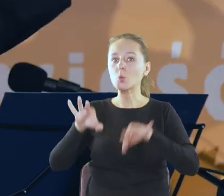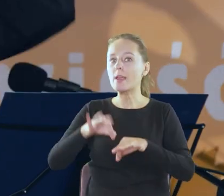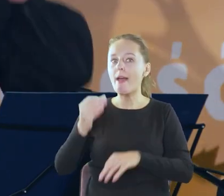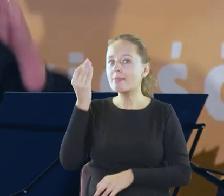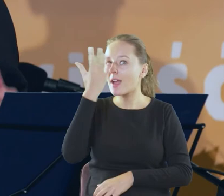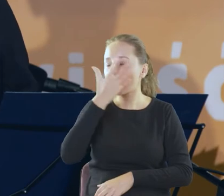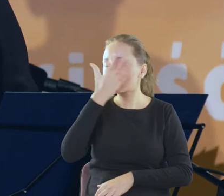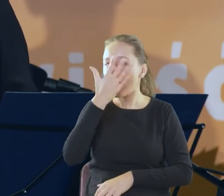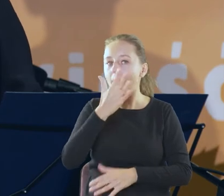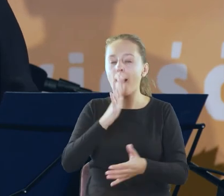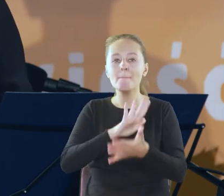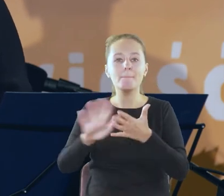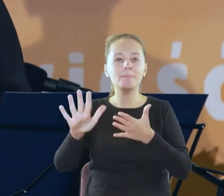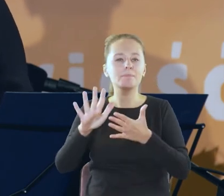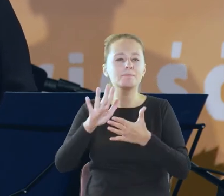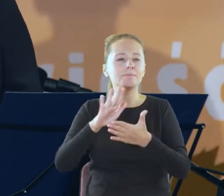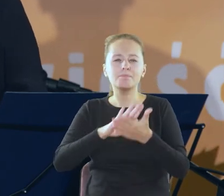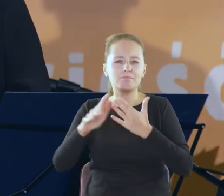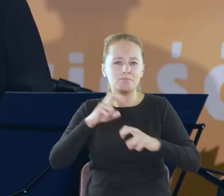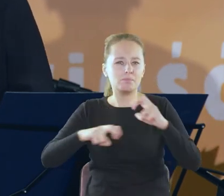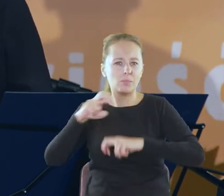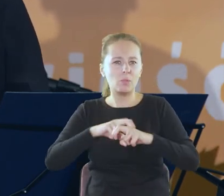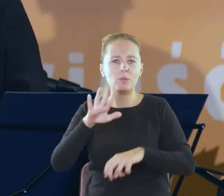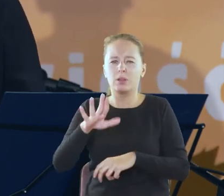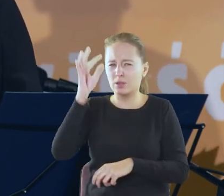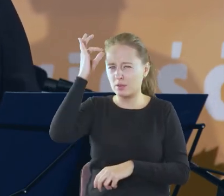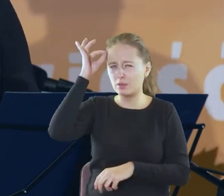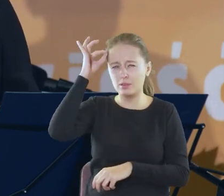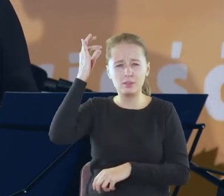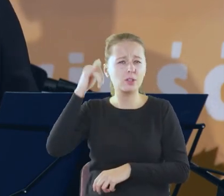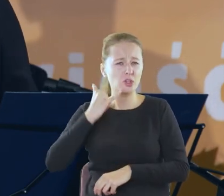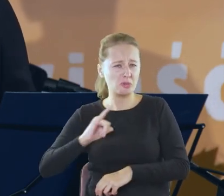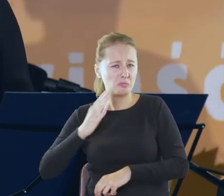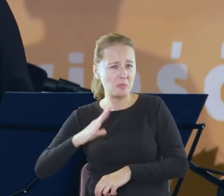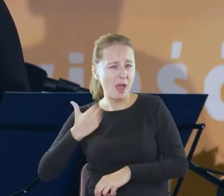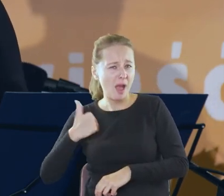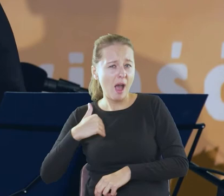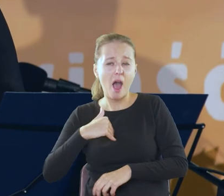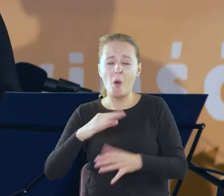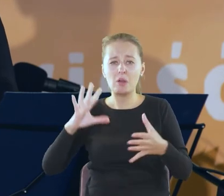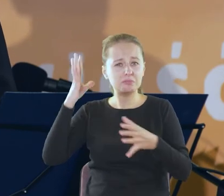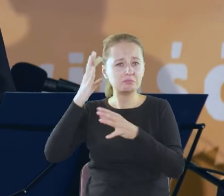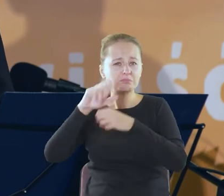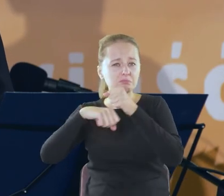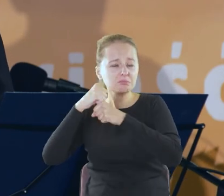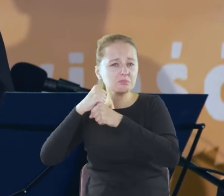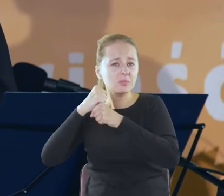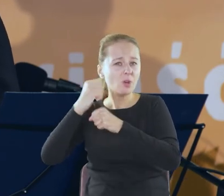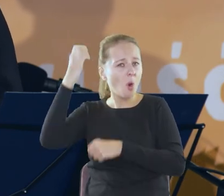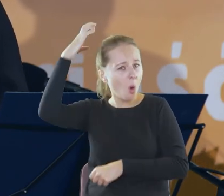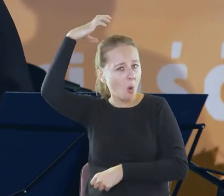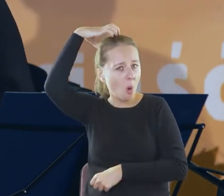ma siwe włosy chyba od urodzenia siwe splecione czy związane w